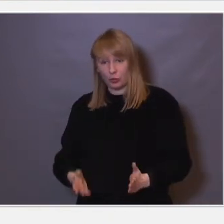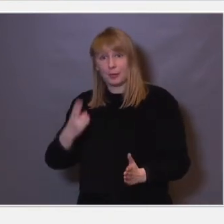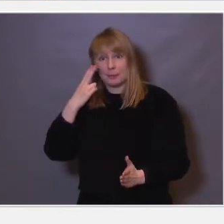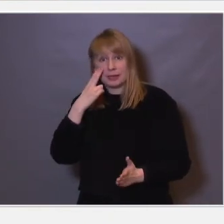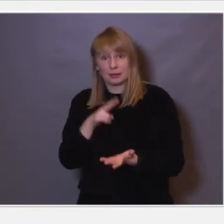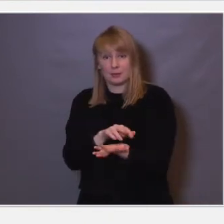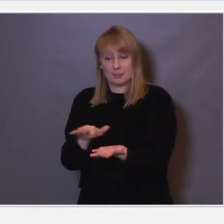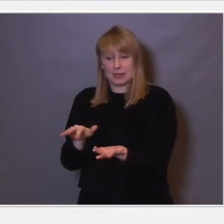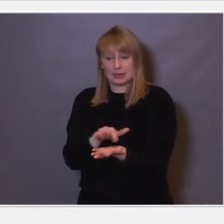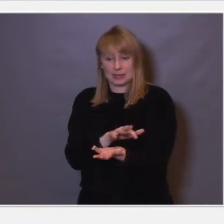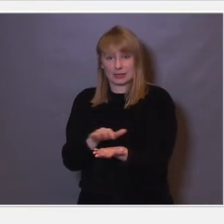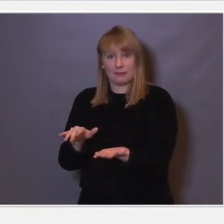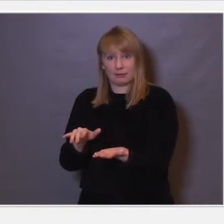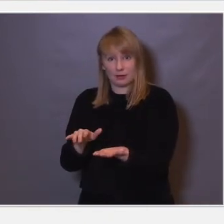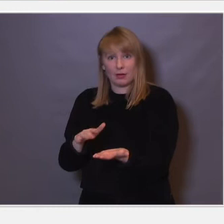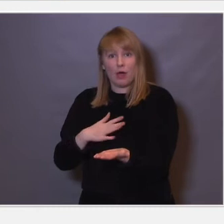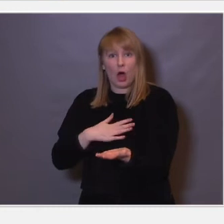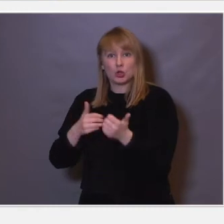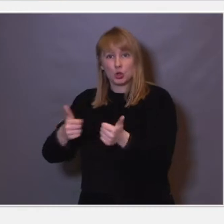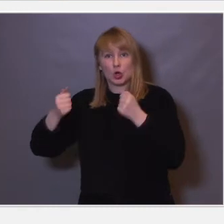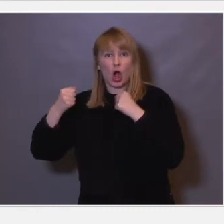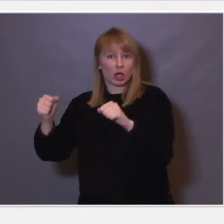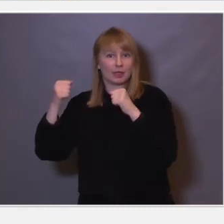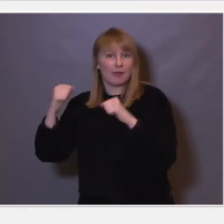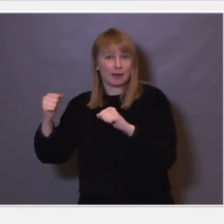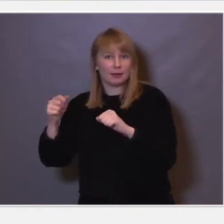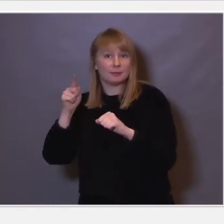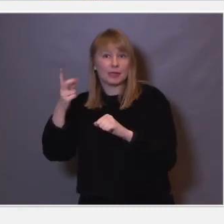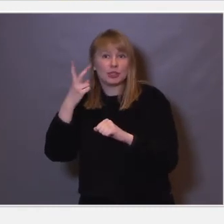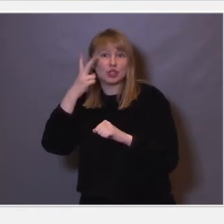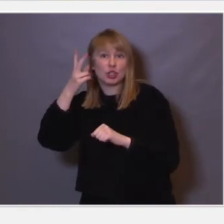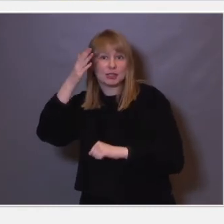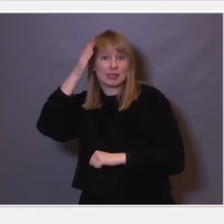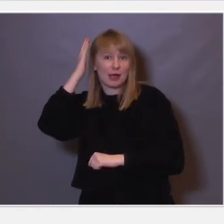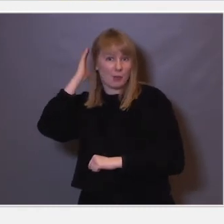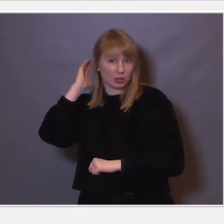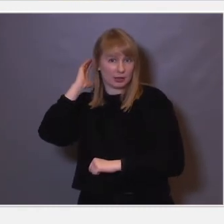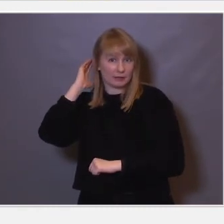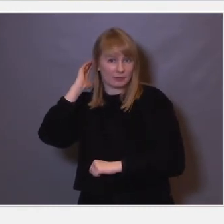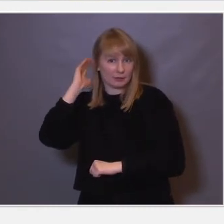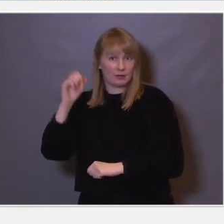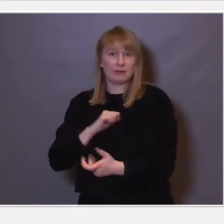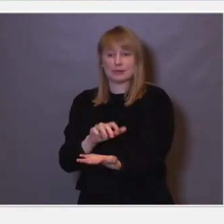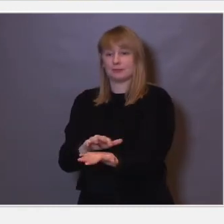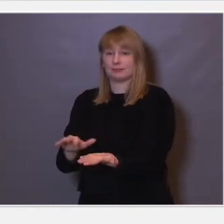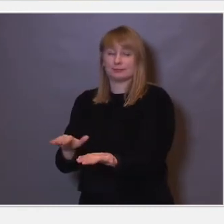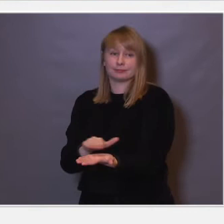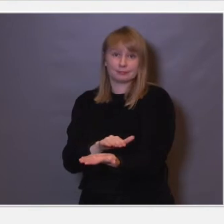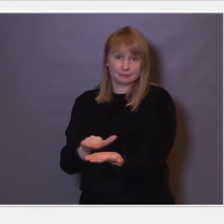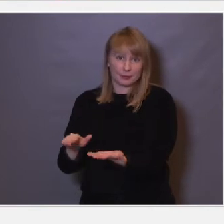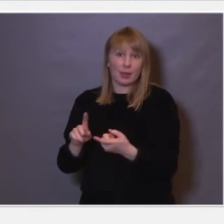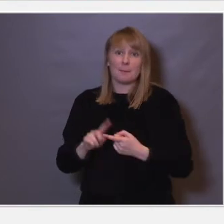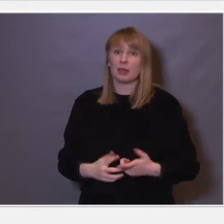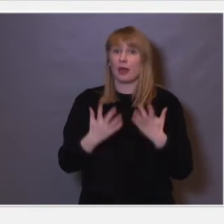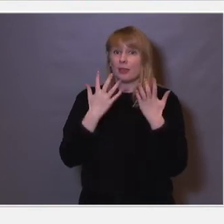som leser blindeskrift, har veldig stor aktivering i synskjernebarken ved å ta på blindeskrift, mens